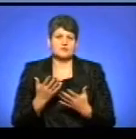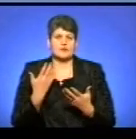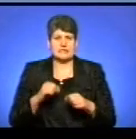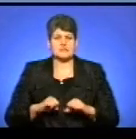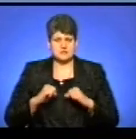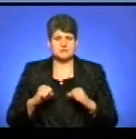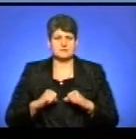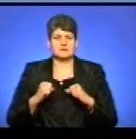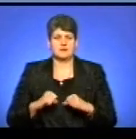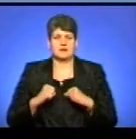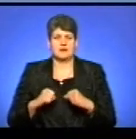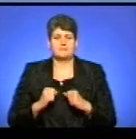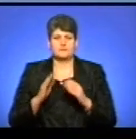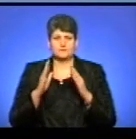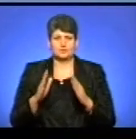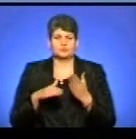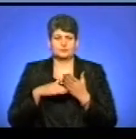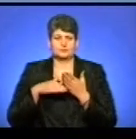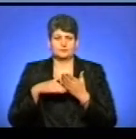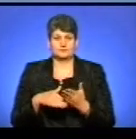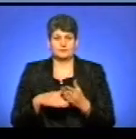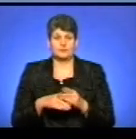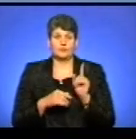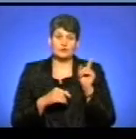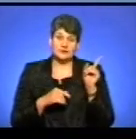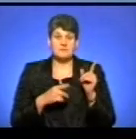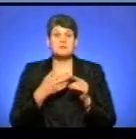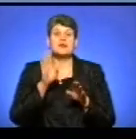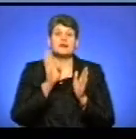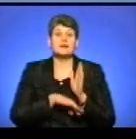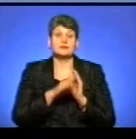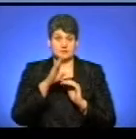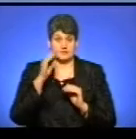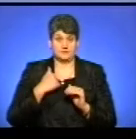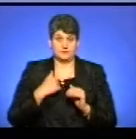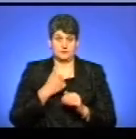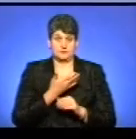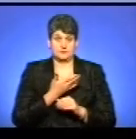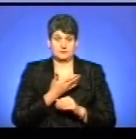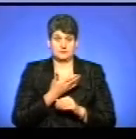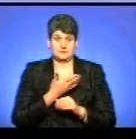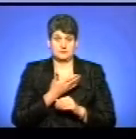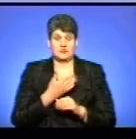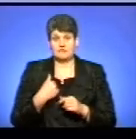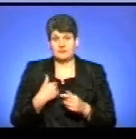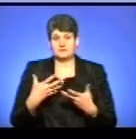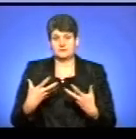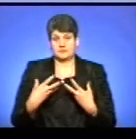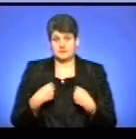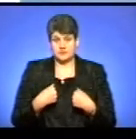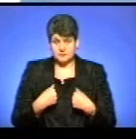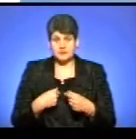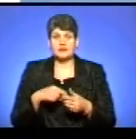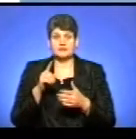стараємося, стараємося бути в строю. Вони ж там, їм там тяжче, набагато, правда, в окупах? 100%. Ви знаєте, ви надихаєте, я